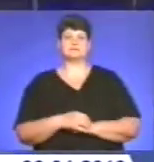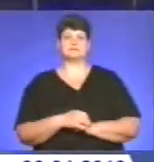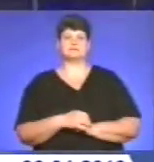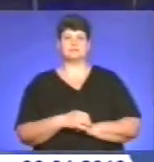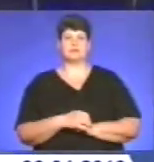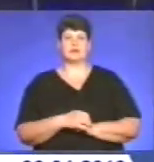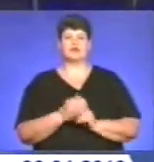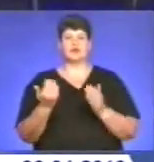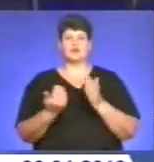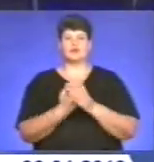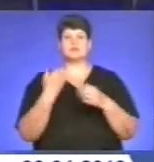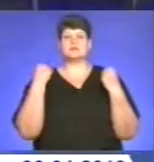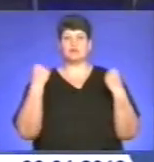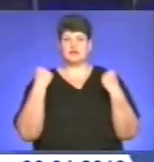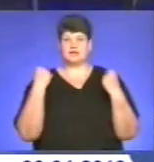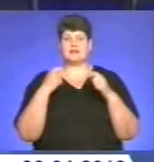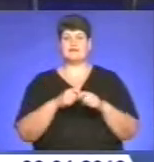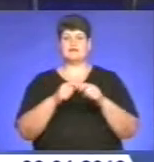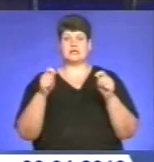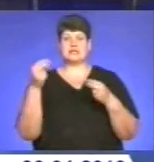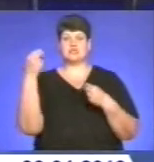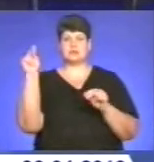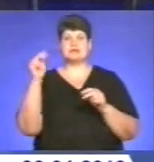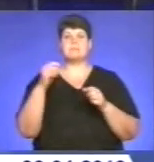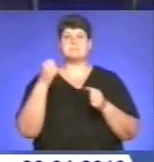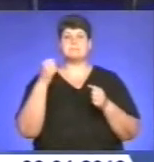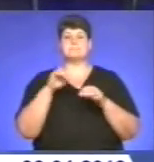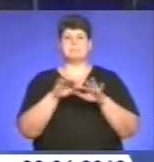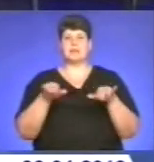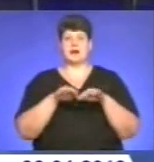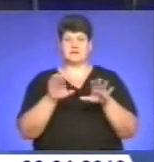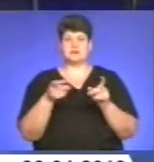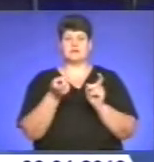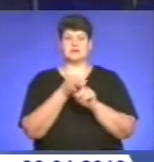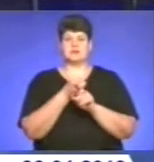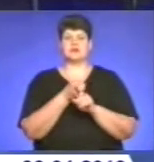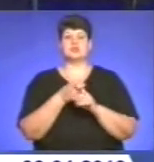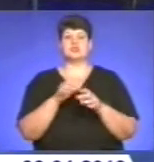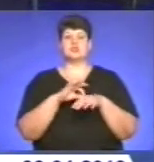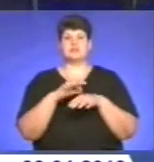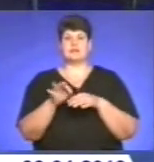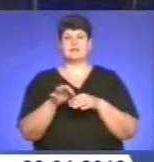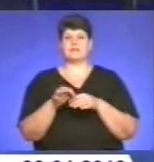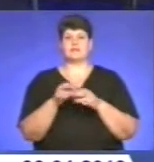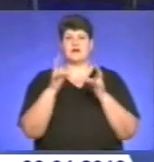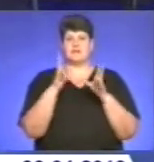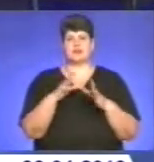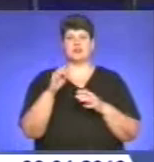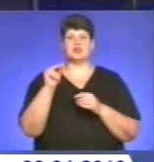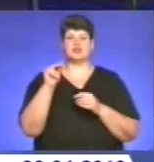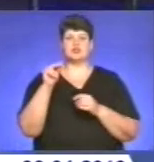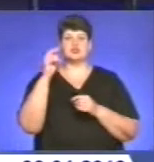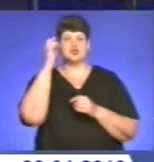І до новин спортивних. Відкритий чемпіонат сплавання, присвячений пам'яті жертв аварії на Чорнобильській АЕС, відбувся в